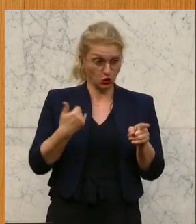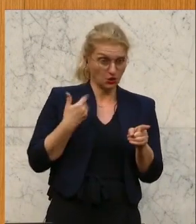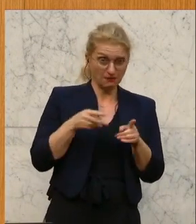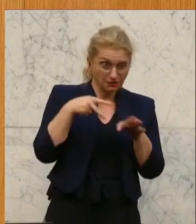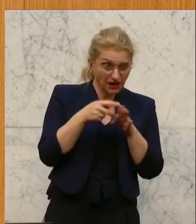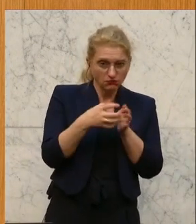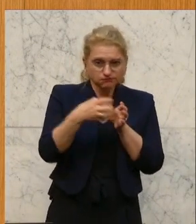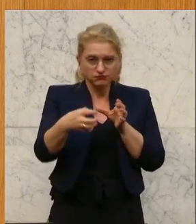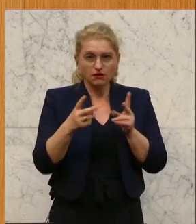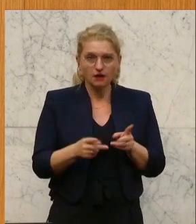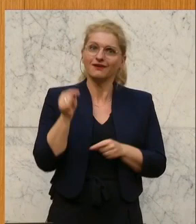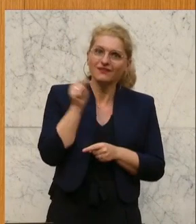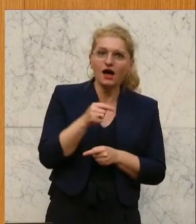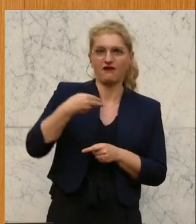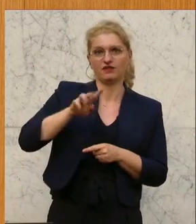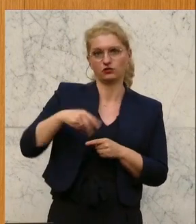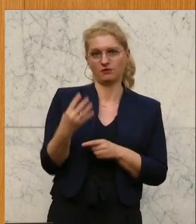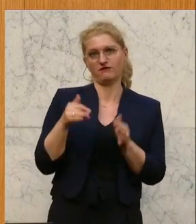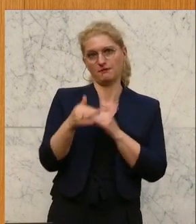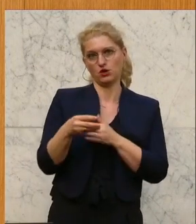sollten die 14,4 Millionen hinfließen.